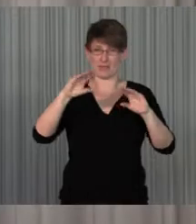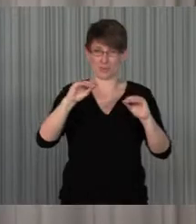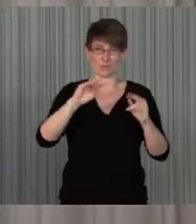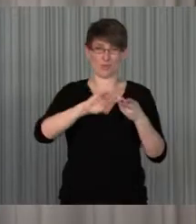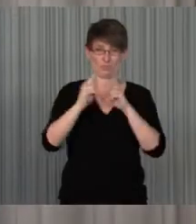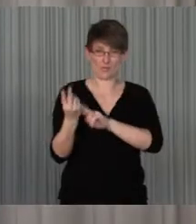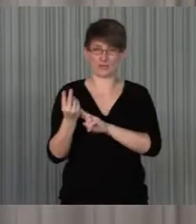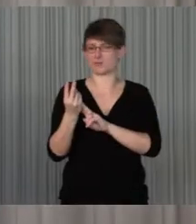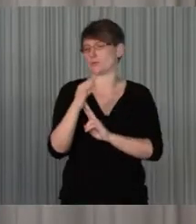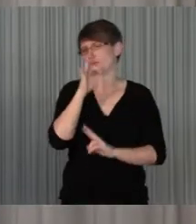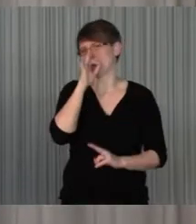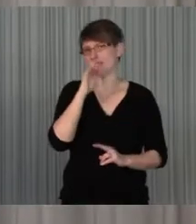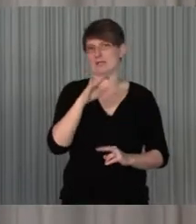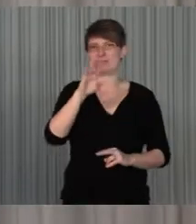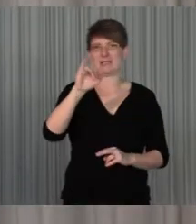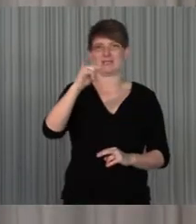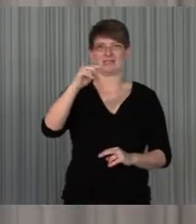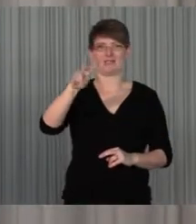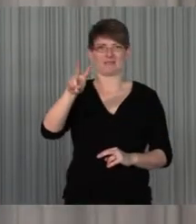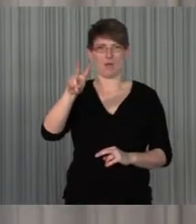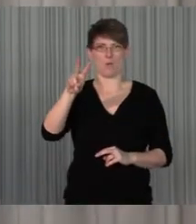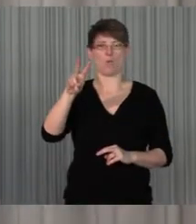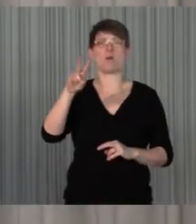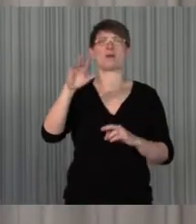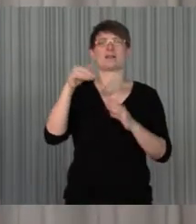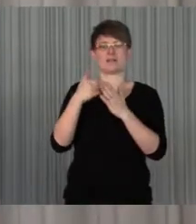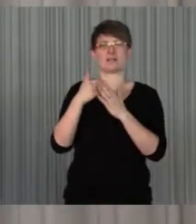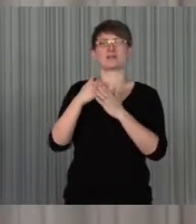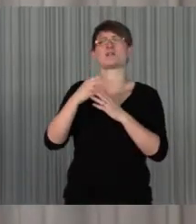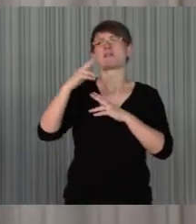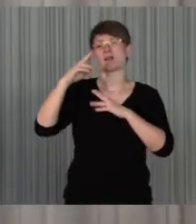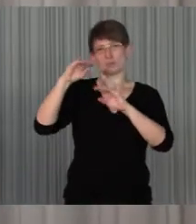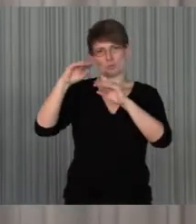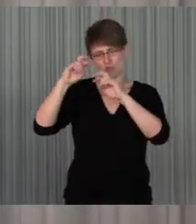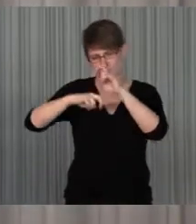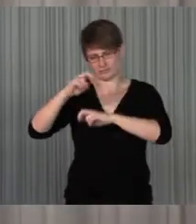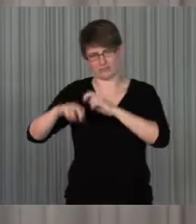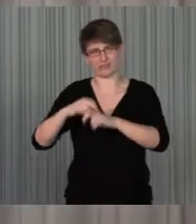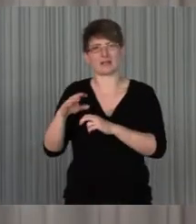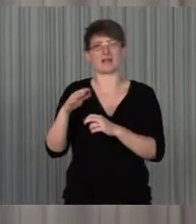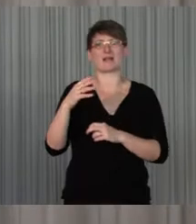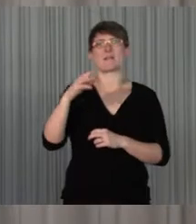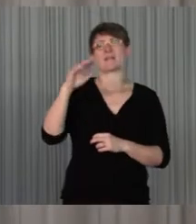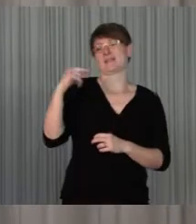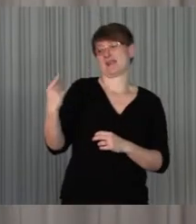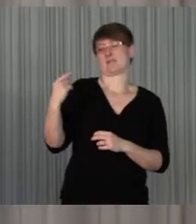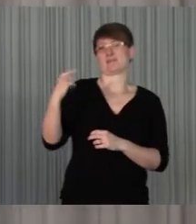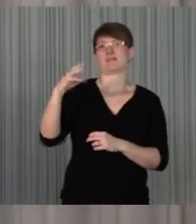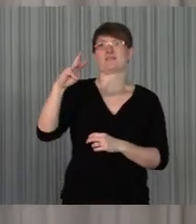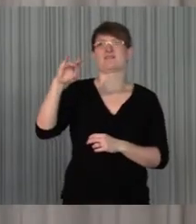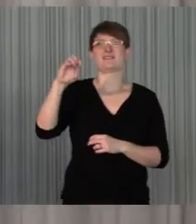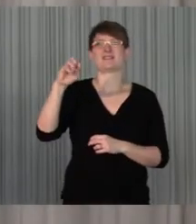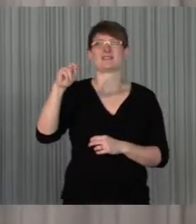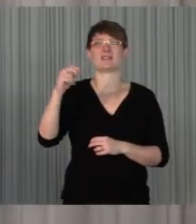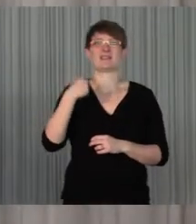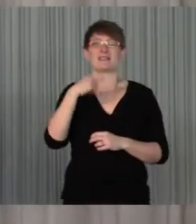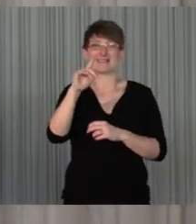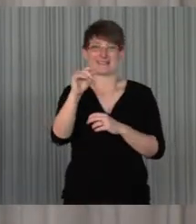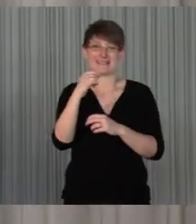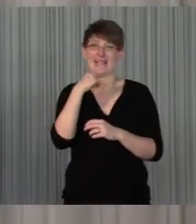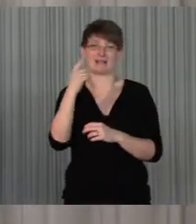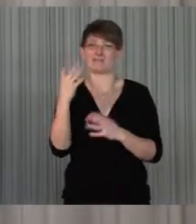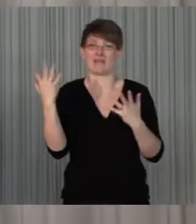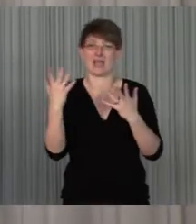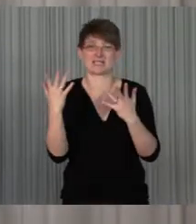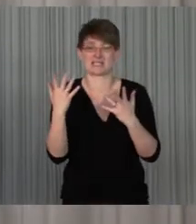Die BETV, der Herr Rundsum war gestern ganz gut und ausführlich beschrieben hat, hat Herr Miesenberger die bestimmuniteste Verordnung